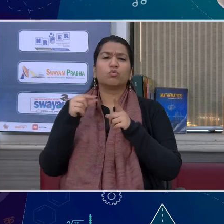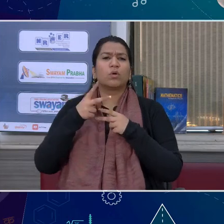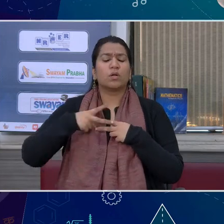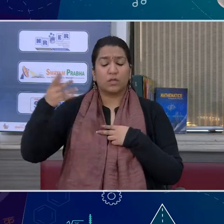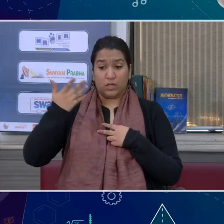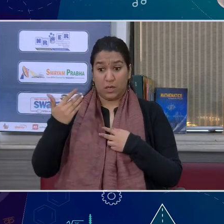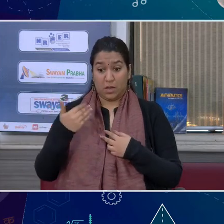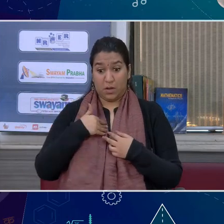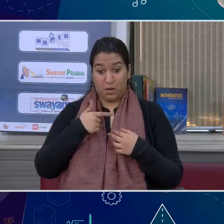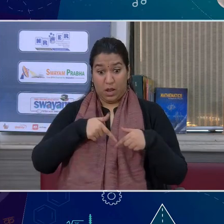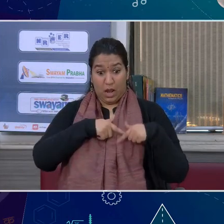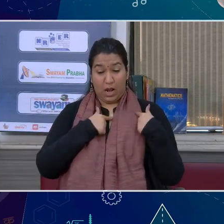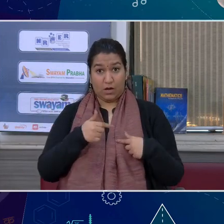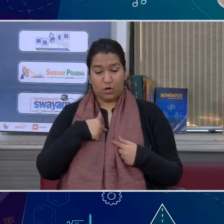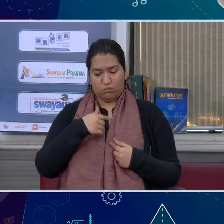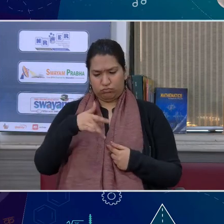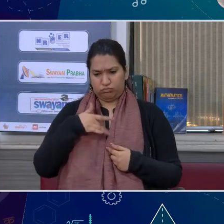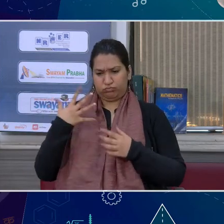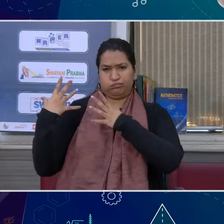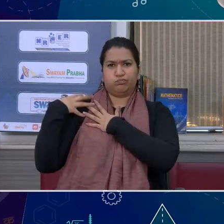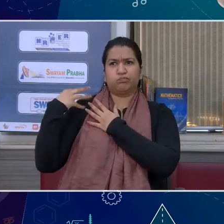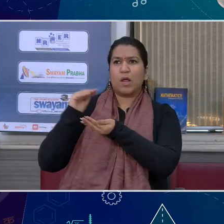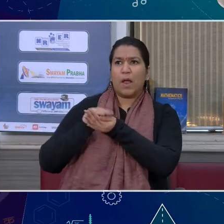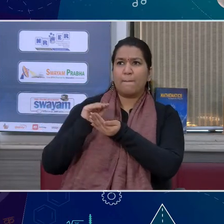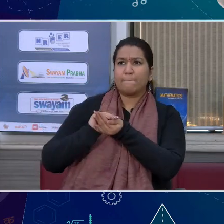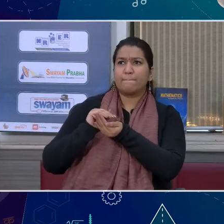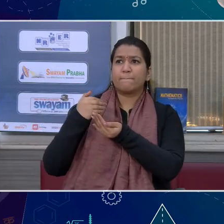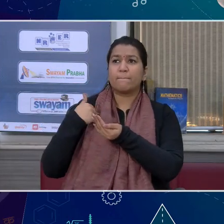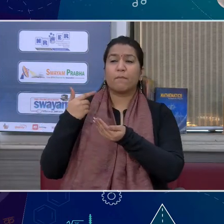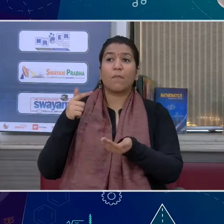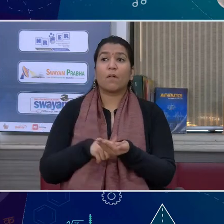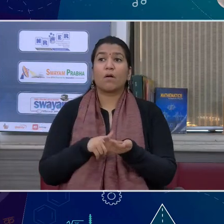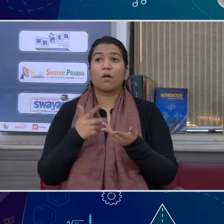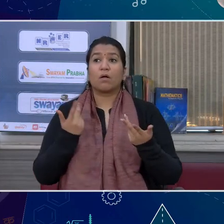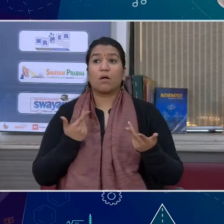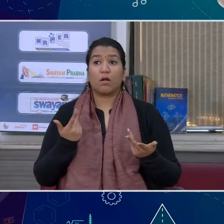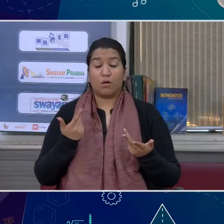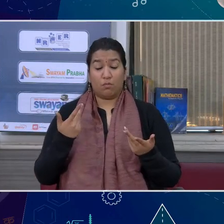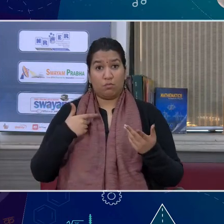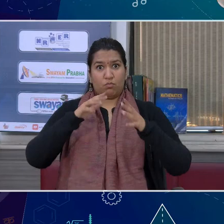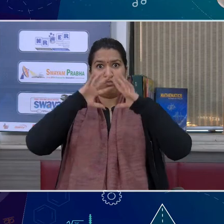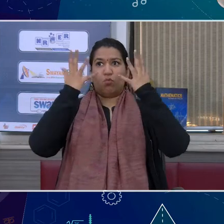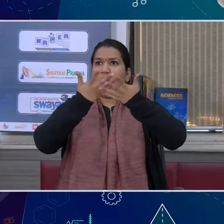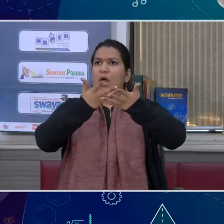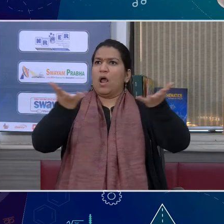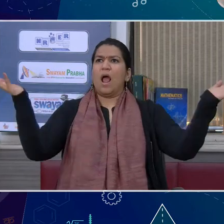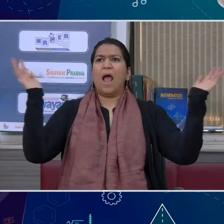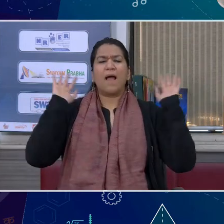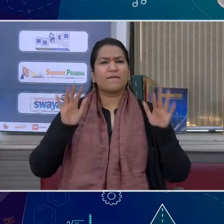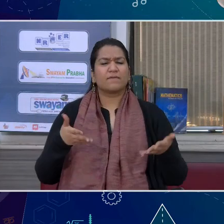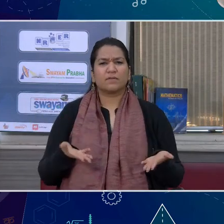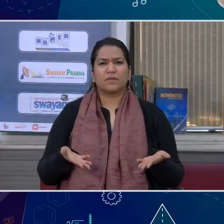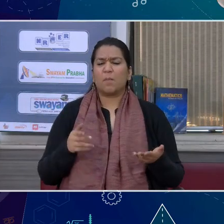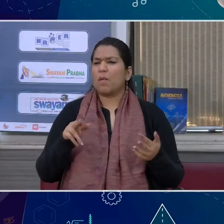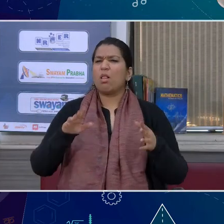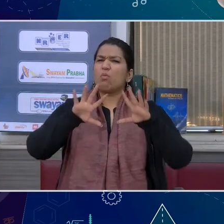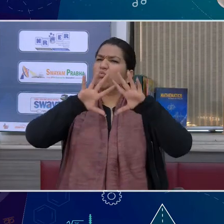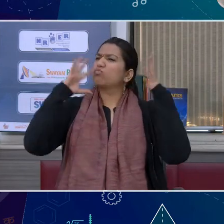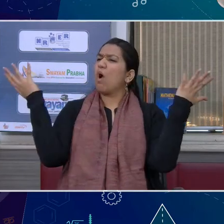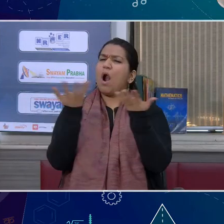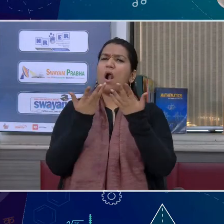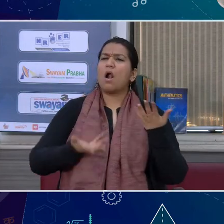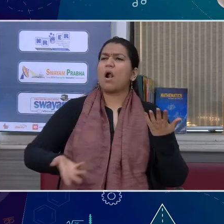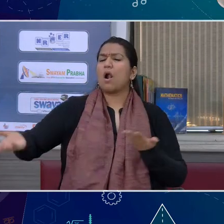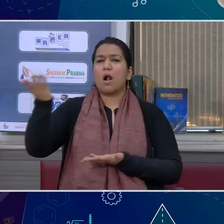के उपहार लिए सब्सक्राइब है यह अपून संसार ना मुझको भाता संसार भी अपून है किवल